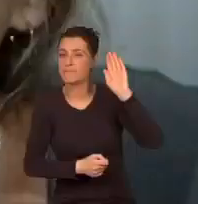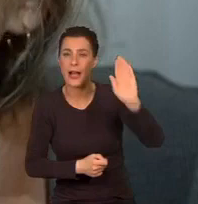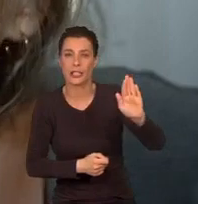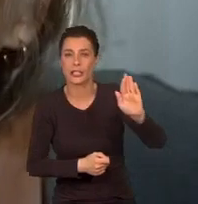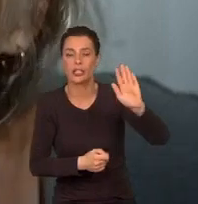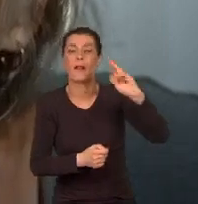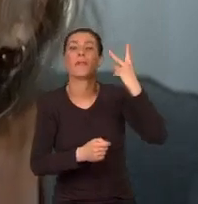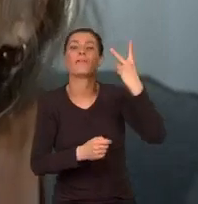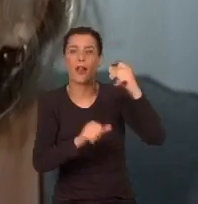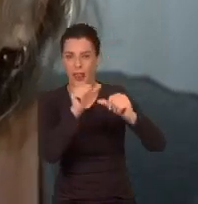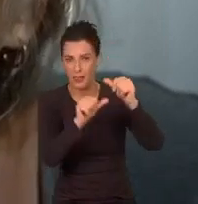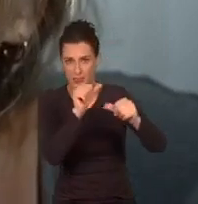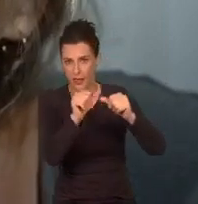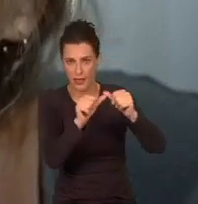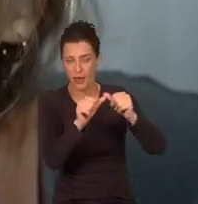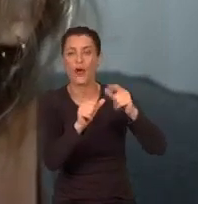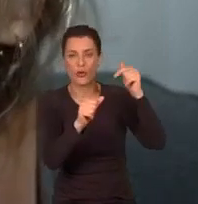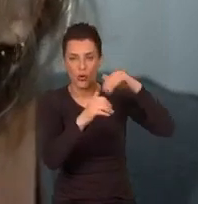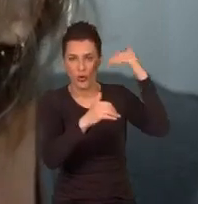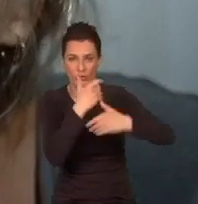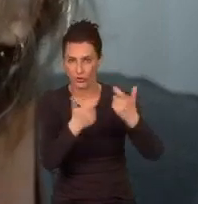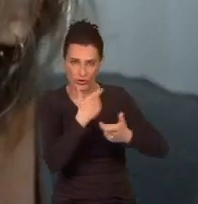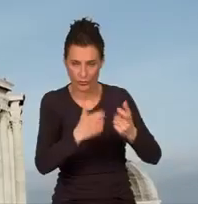Masz dwa lata na jej ukończenie.